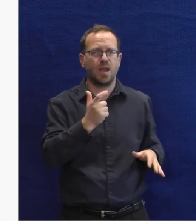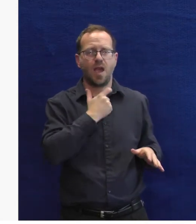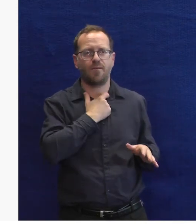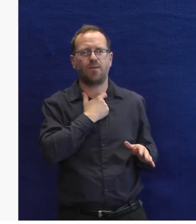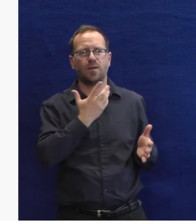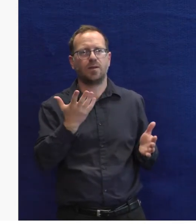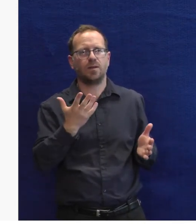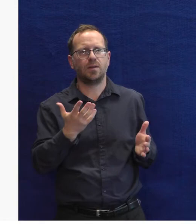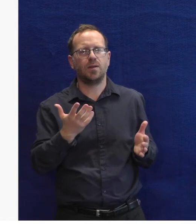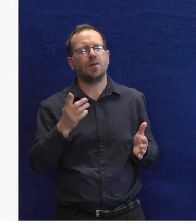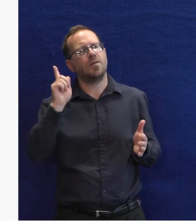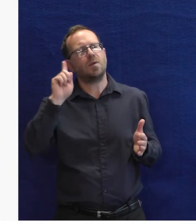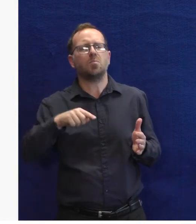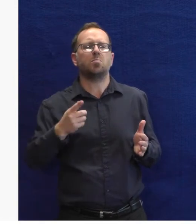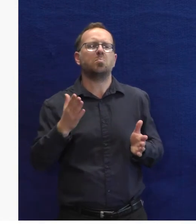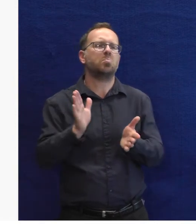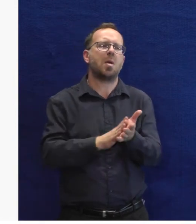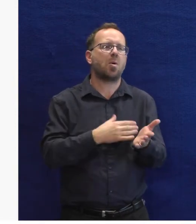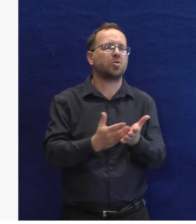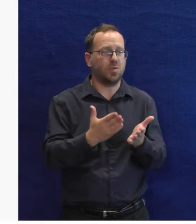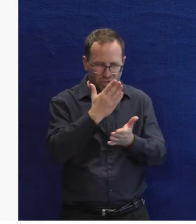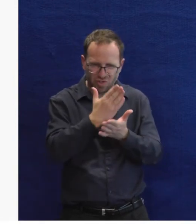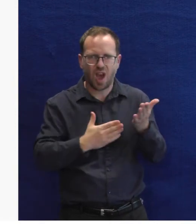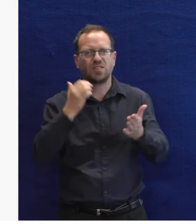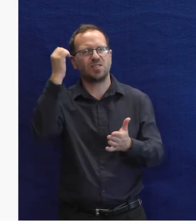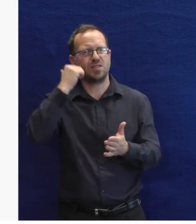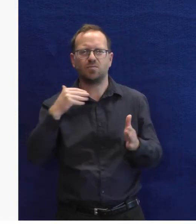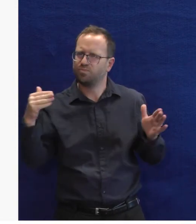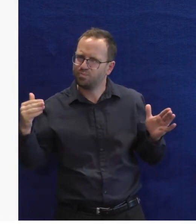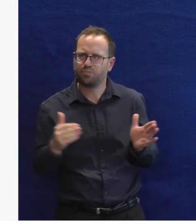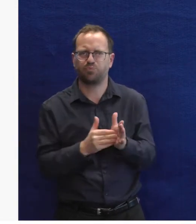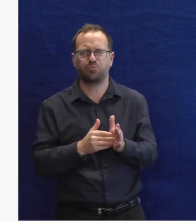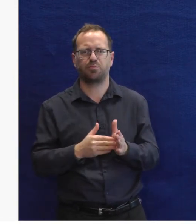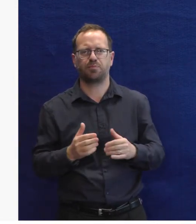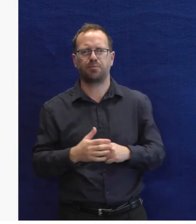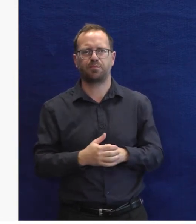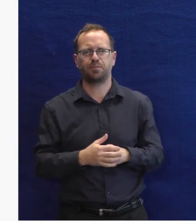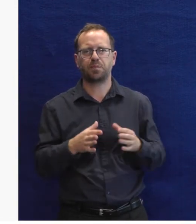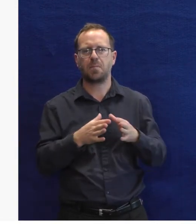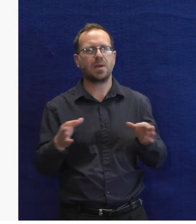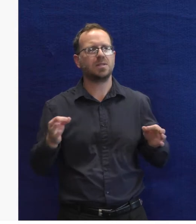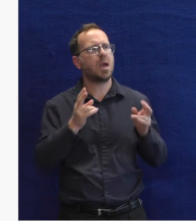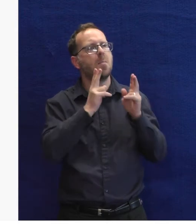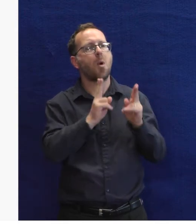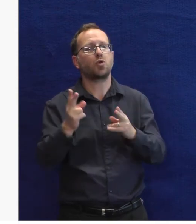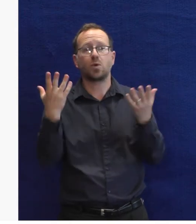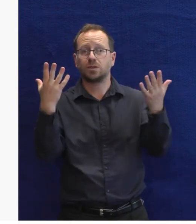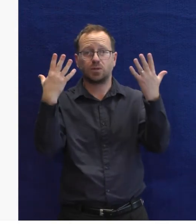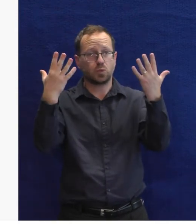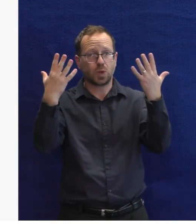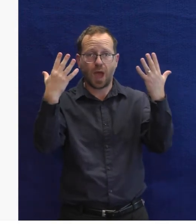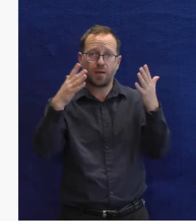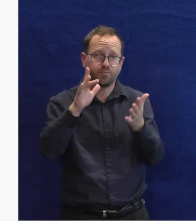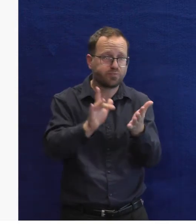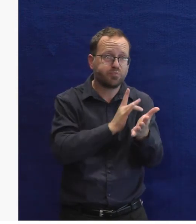telefon nemůže jinak použít. Kolikrát my mu něco odpustíme, protože se ho můžeme dotknout. Ale v momente, kdy člověk prostě nemá možnost